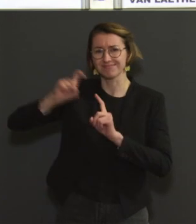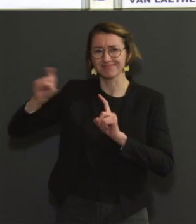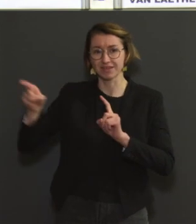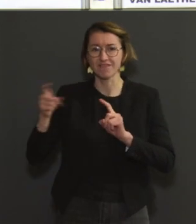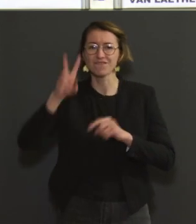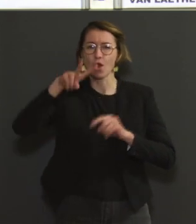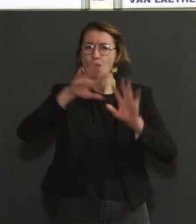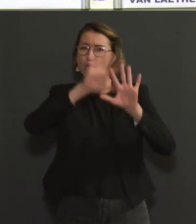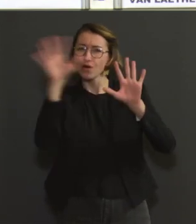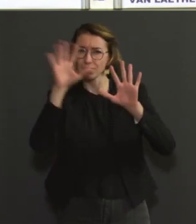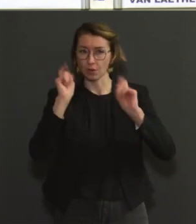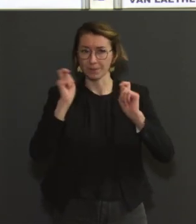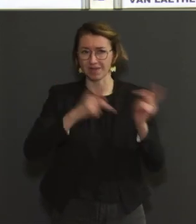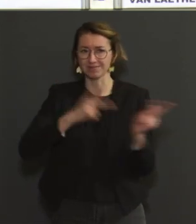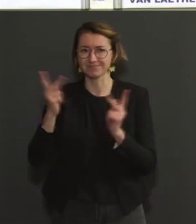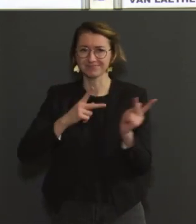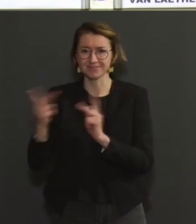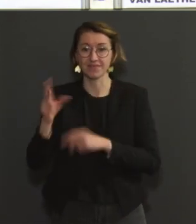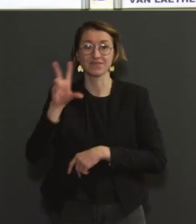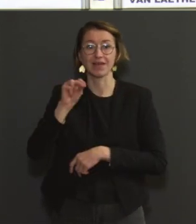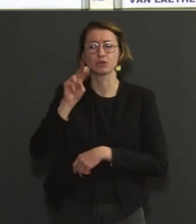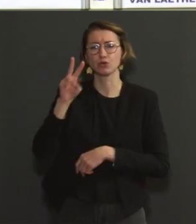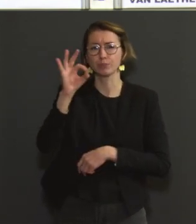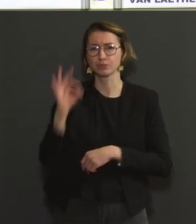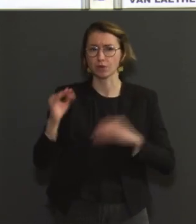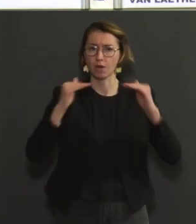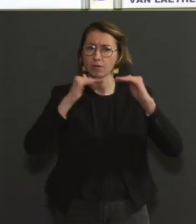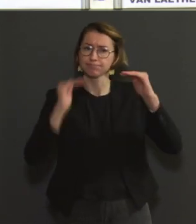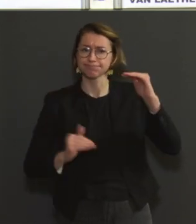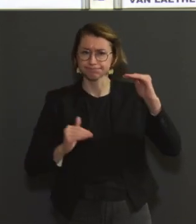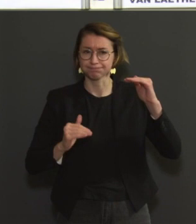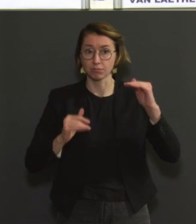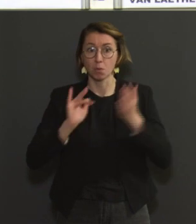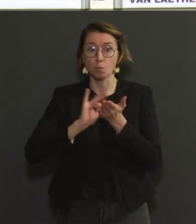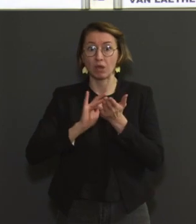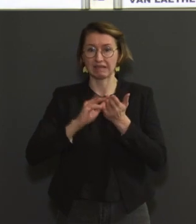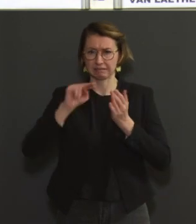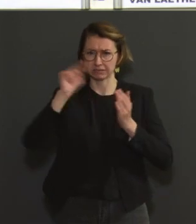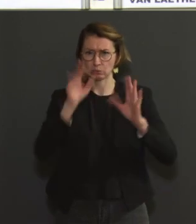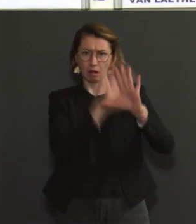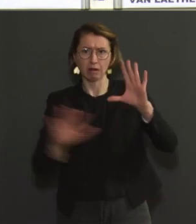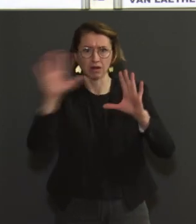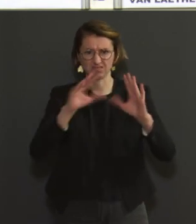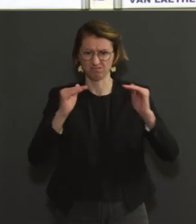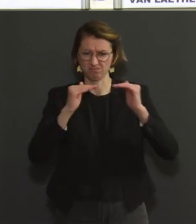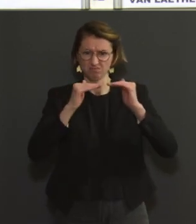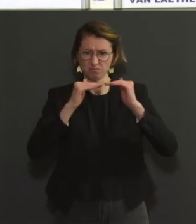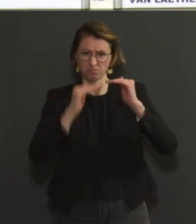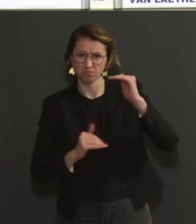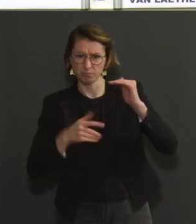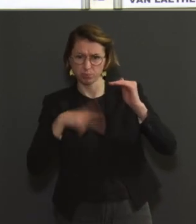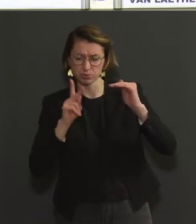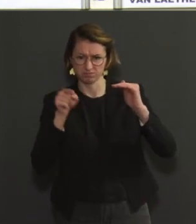c'est-à-dire un peu moins que la moyenne nationale, alors que pour la région de Bruxelles-Capital, elles ont diminué de 29%,